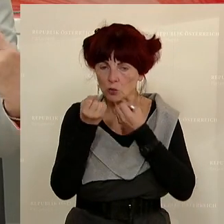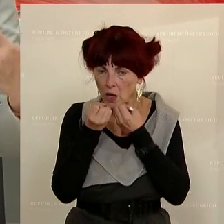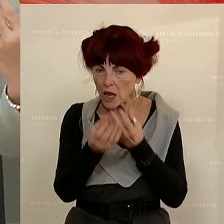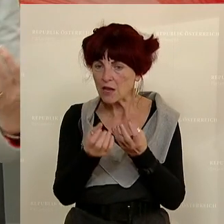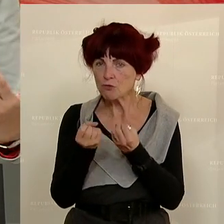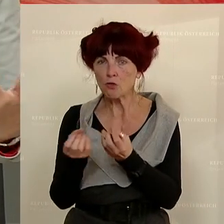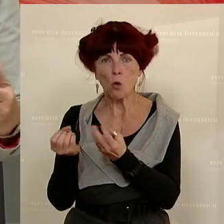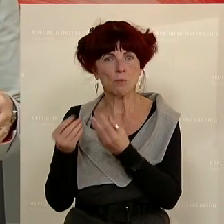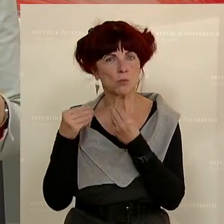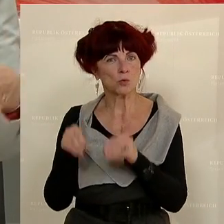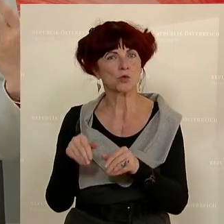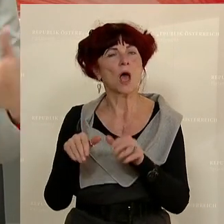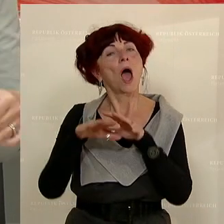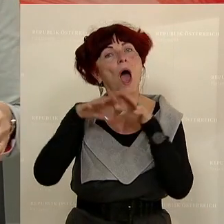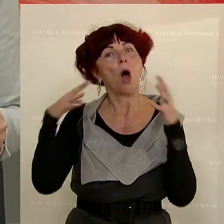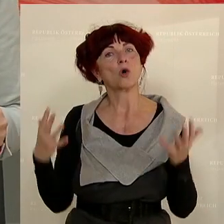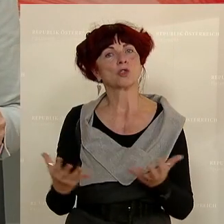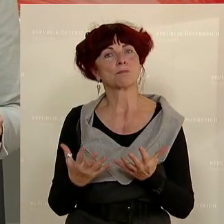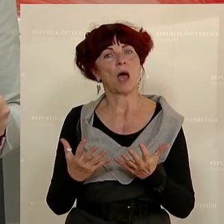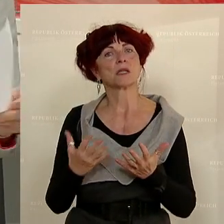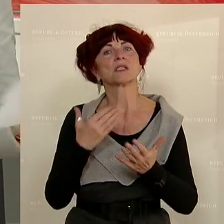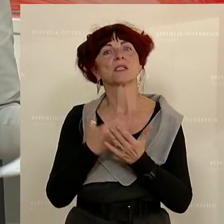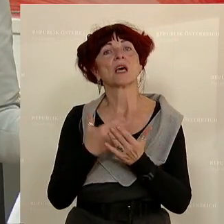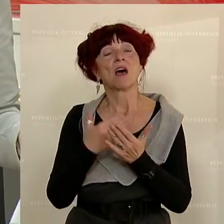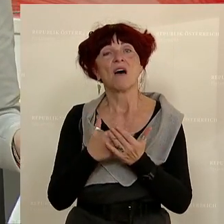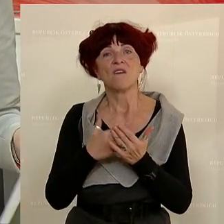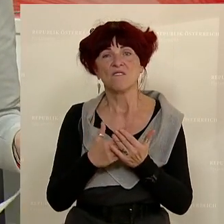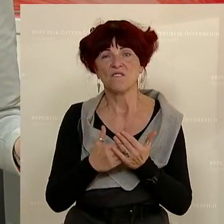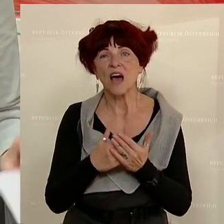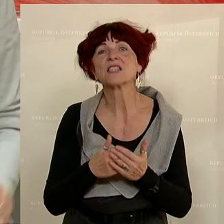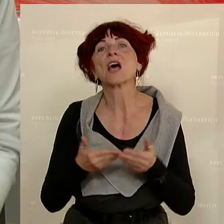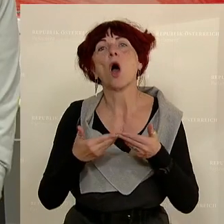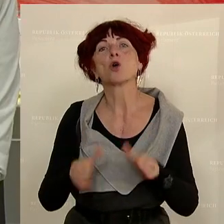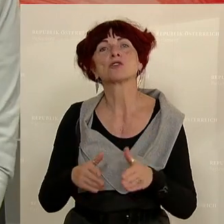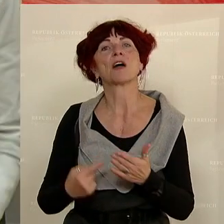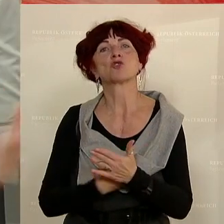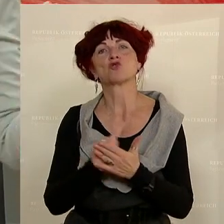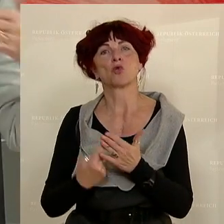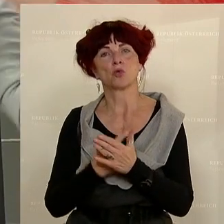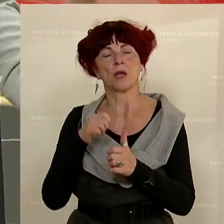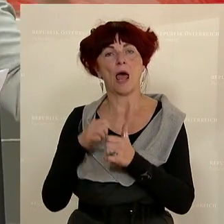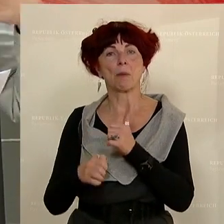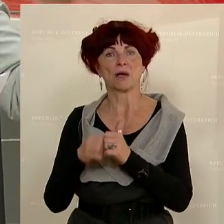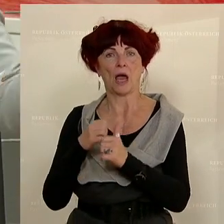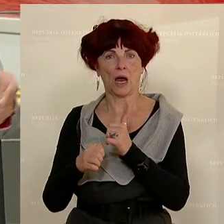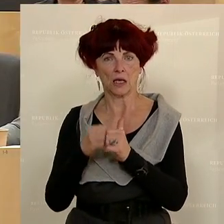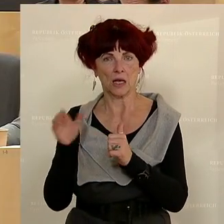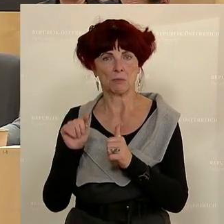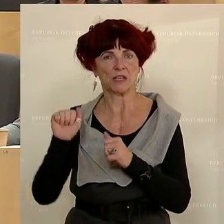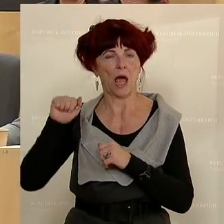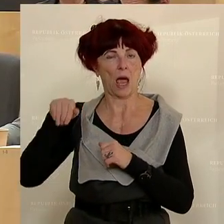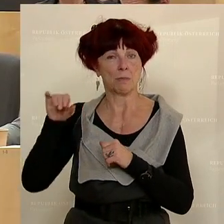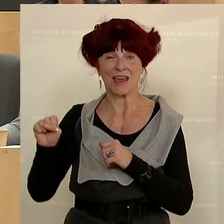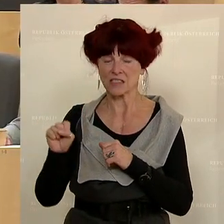sollten über das Ausmaß der mit dem AMS abgerechneten Ausfallstunden. Das halten wir für wesentlich, um hier den